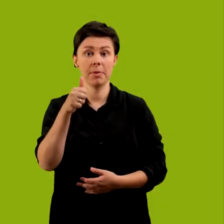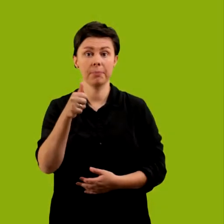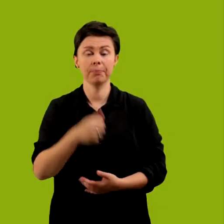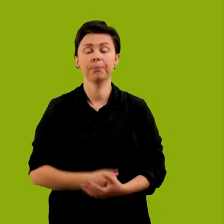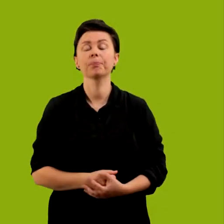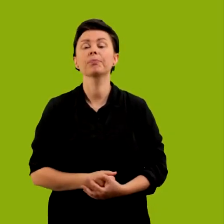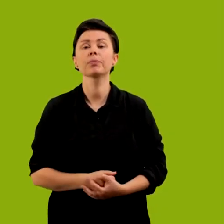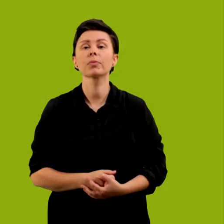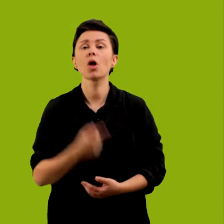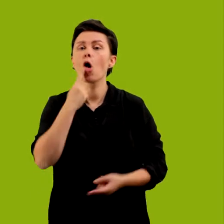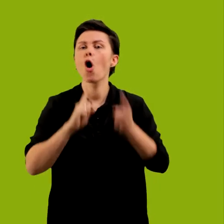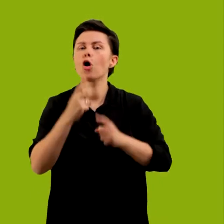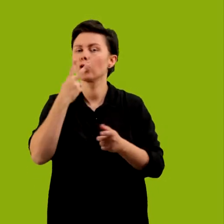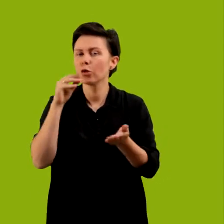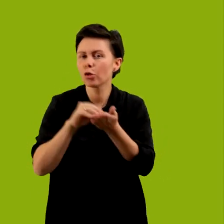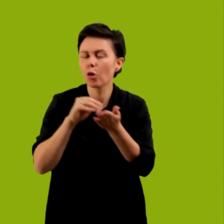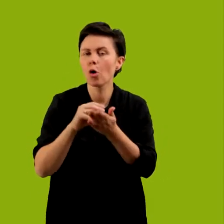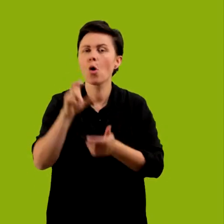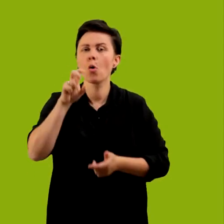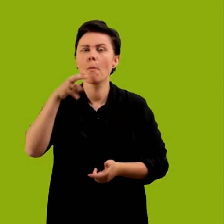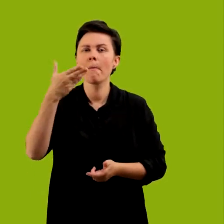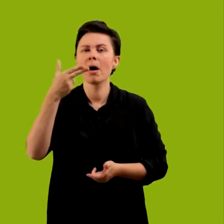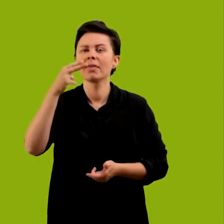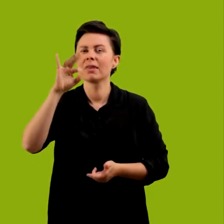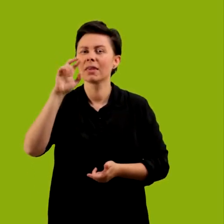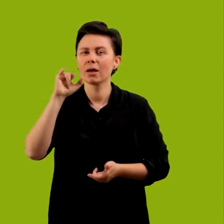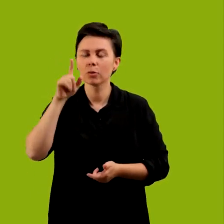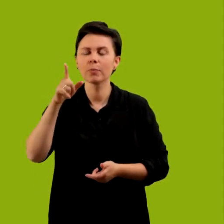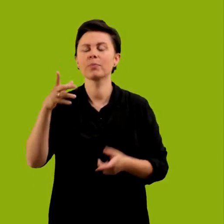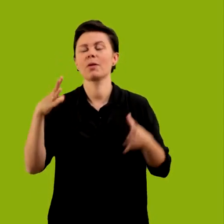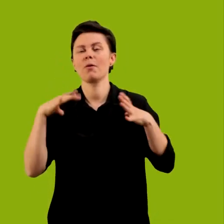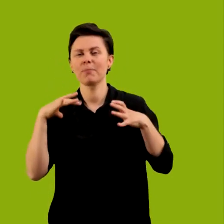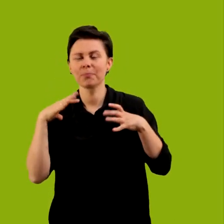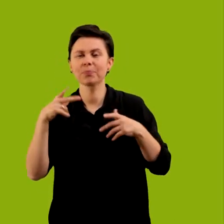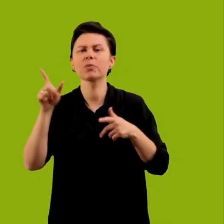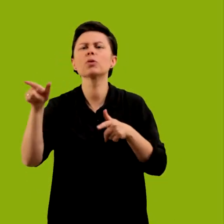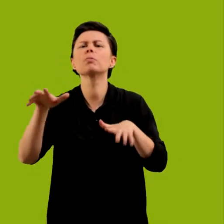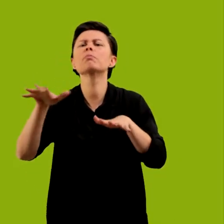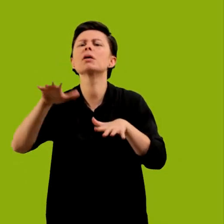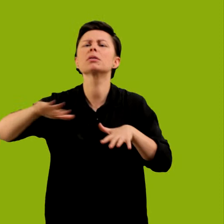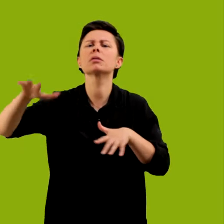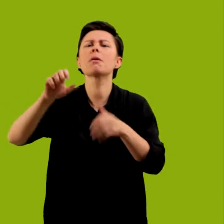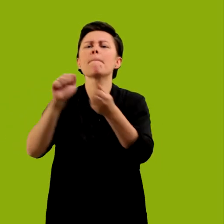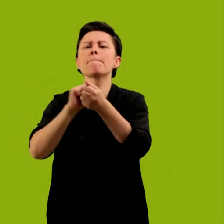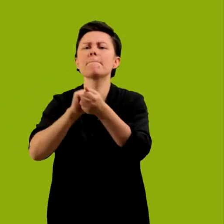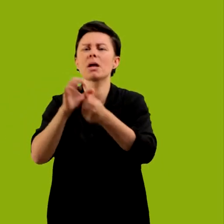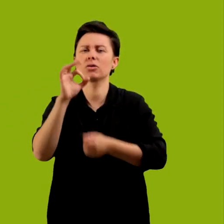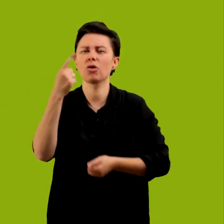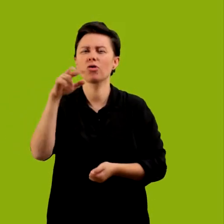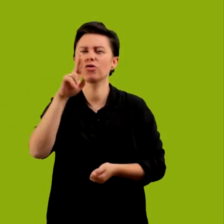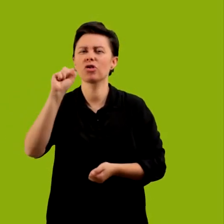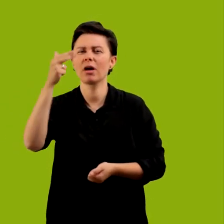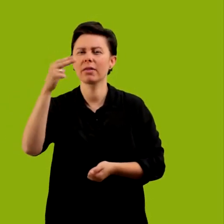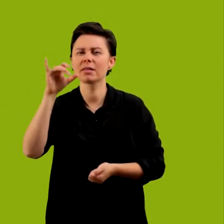Ogrody doświadczeń Humanitarium. Park rozrywki edukacyjnej mieści się na obrzeżach miasta na osiedlu Pracze